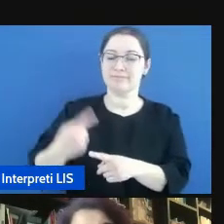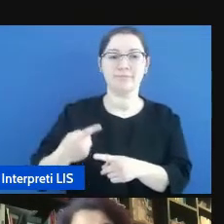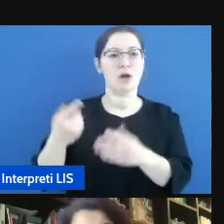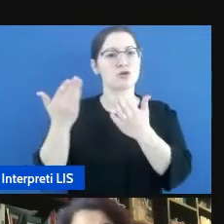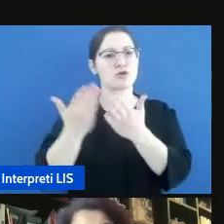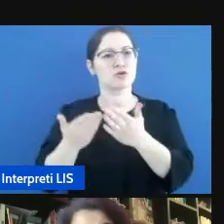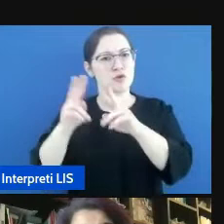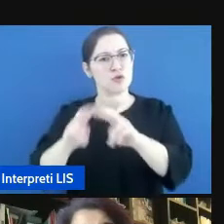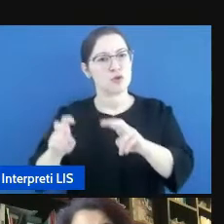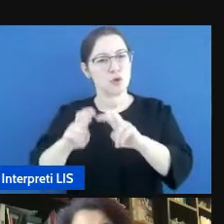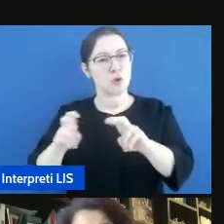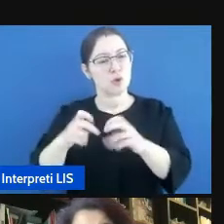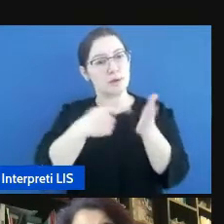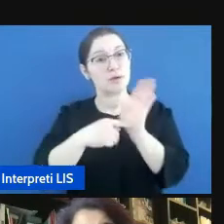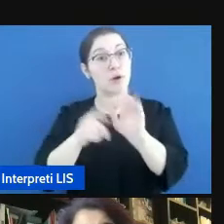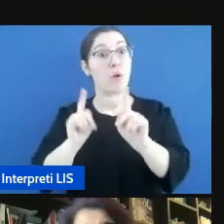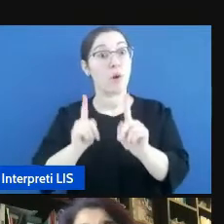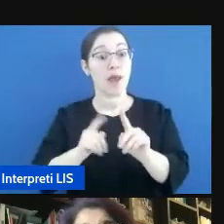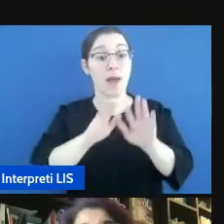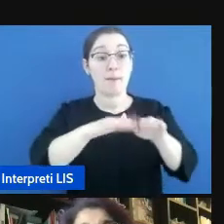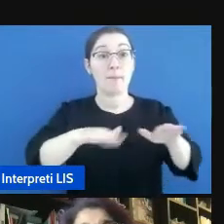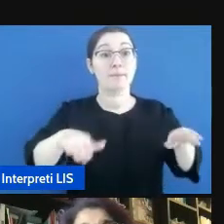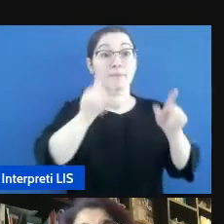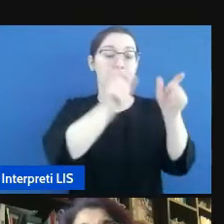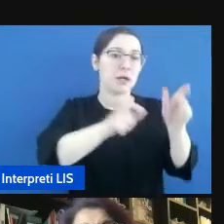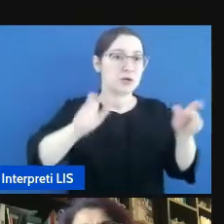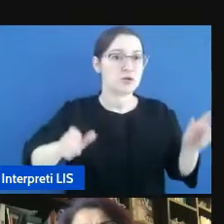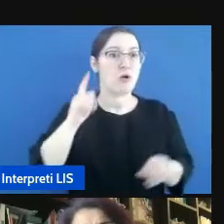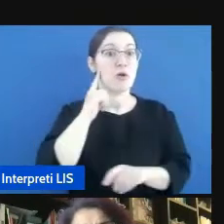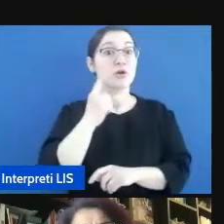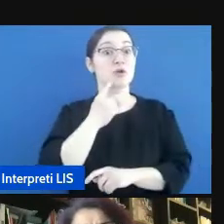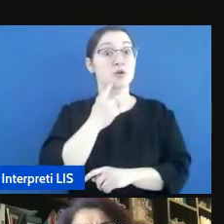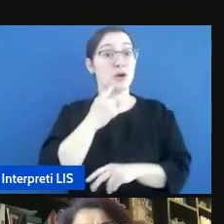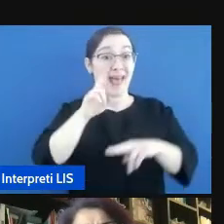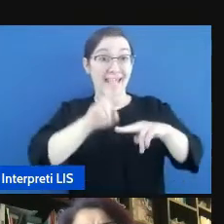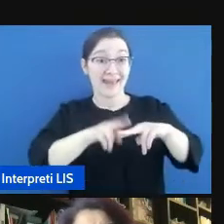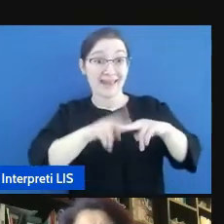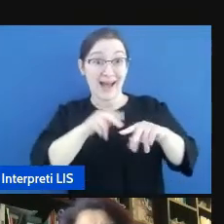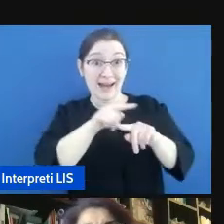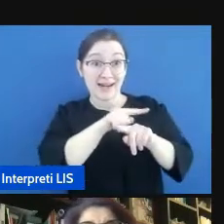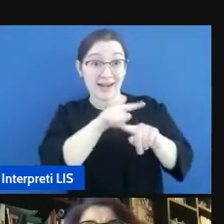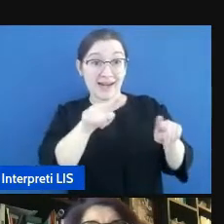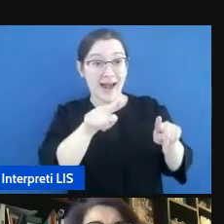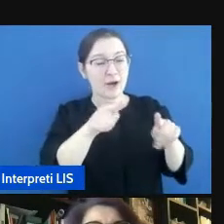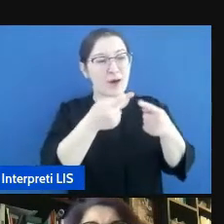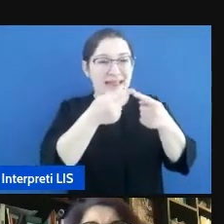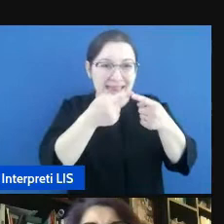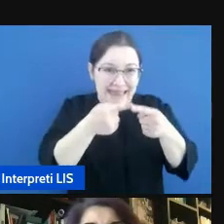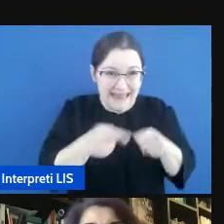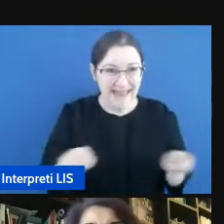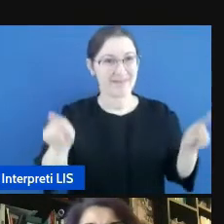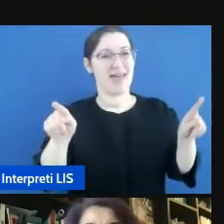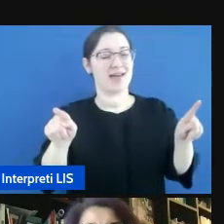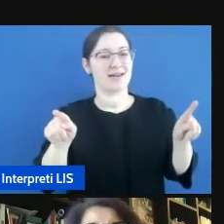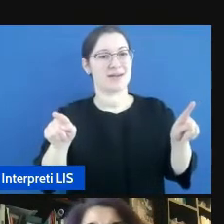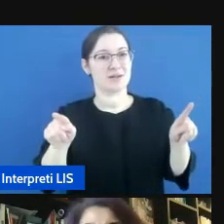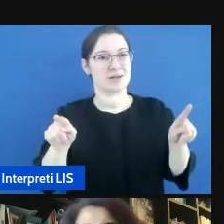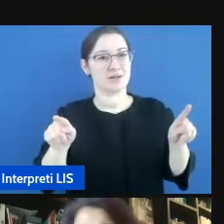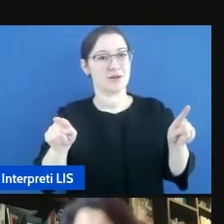l'italiano che possiedono le persone sorde è un italiano diverso, c'è una certa